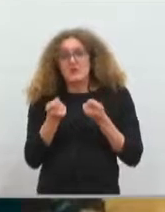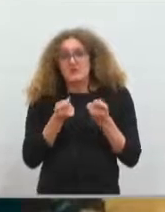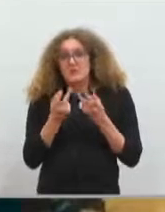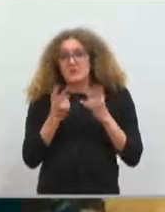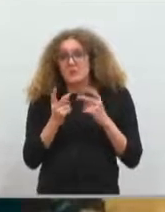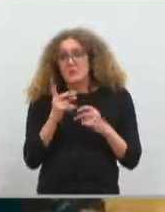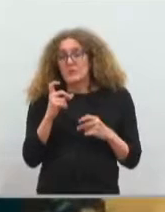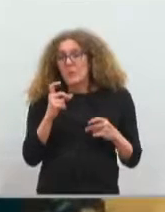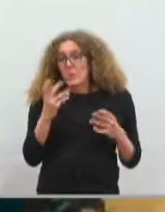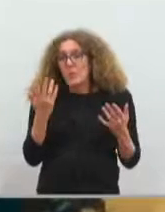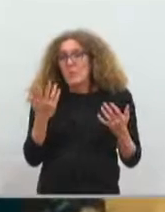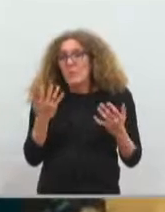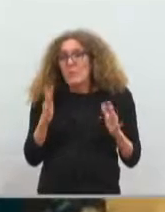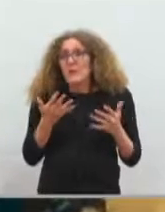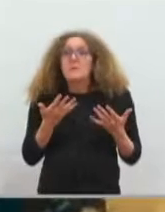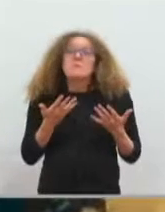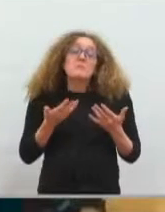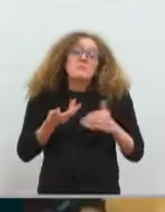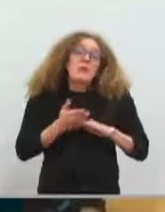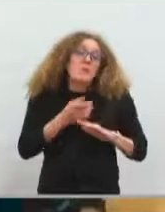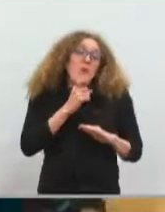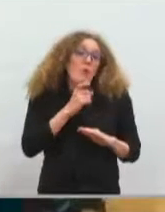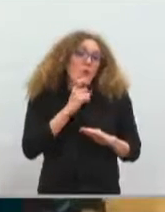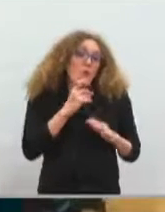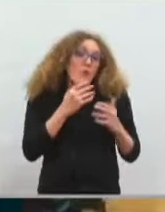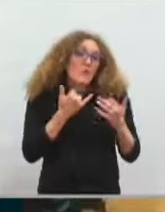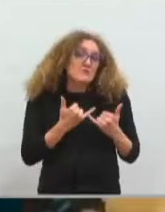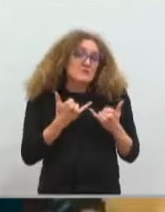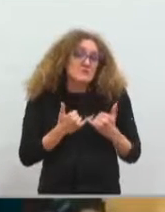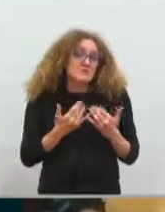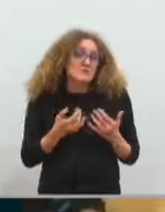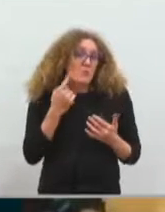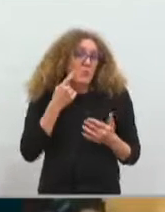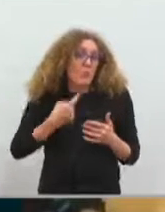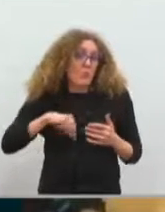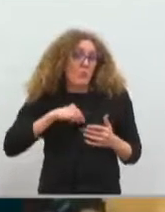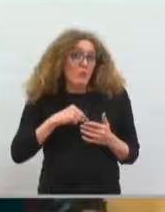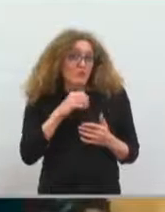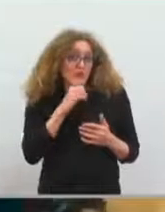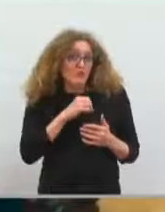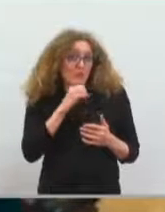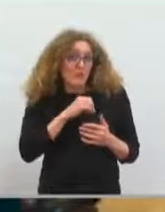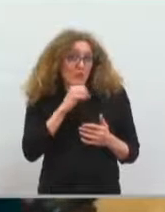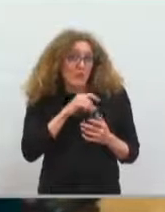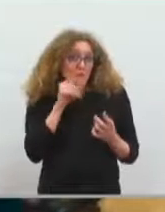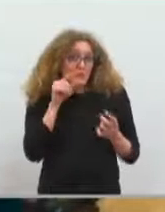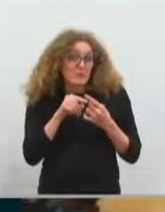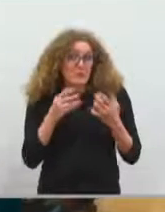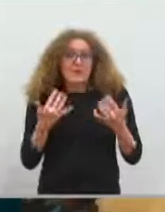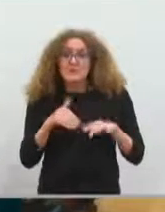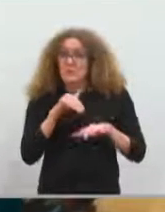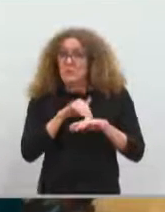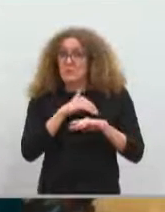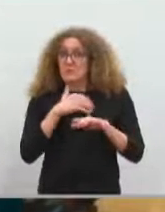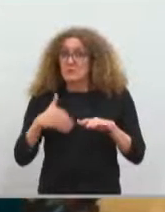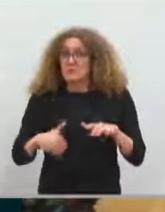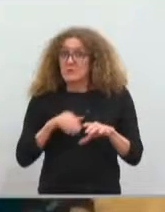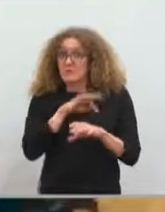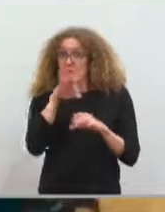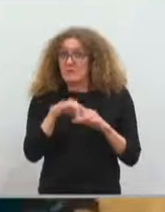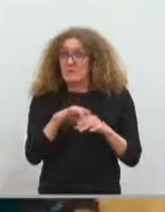'actualité pour l'intercommunalité. Donc,'est un vieux sujet pour la commune de Clapier. Le conseil municipal a voté à l'unanimité